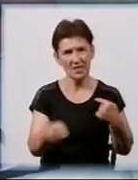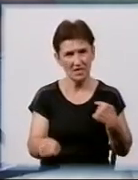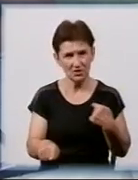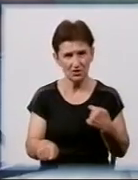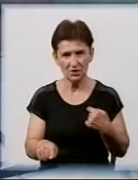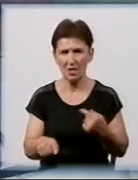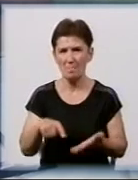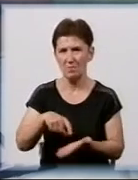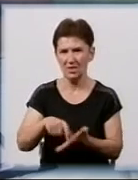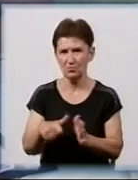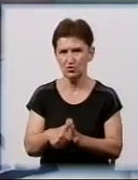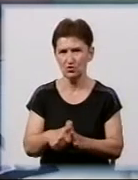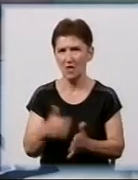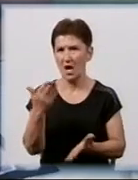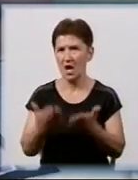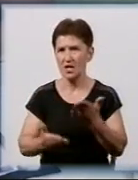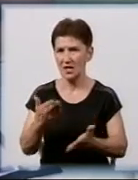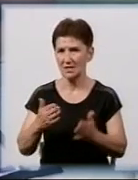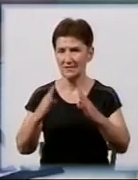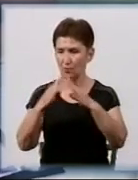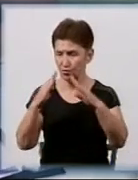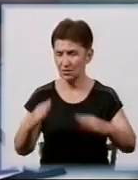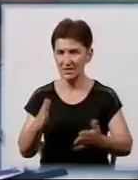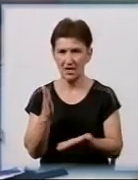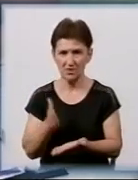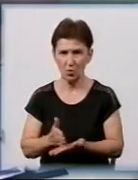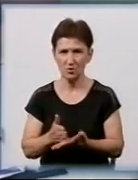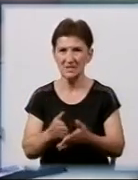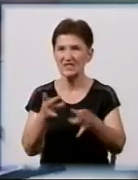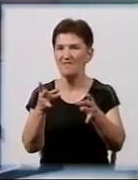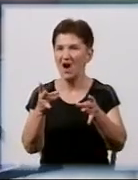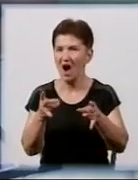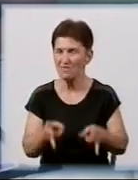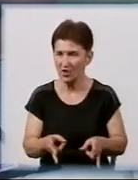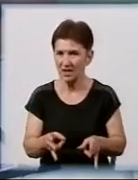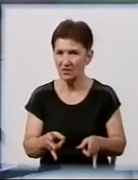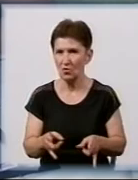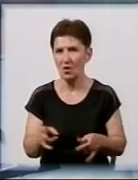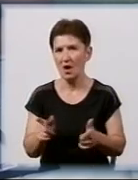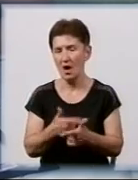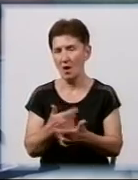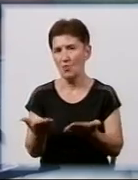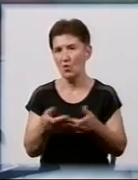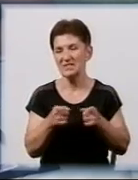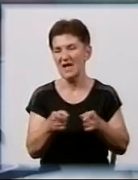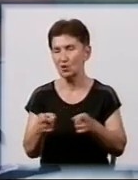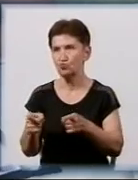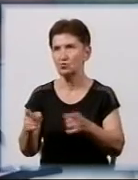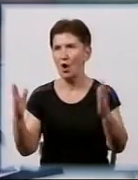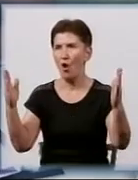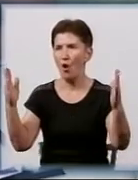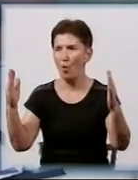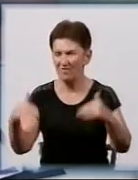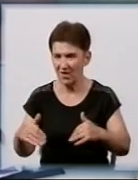житлового приміщення, якщо будинок знаходиться в аварійному або йому загороджує обвал. А що касається